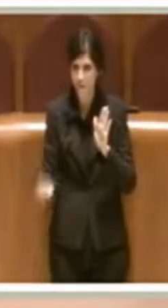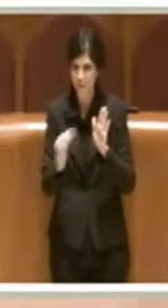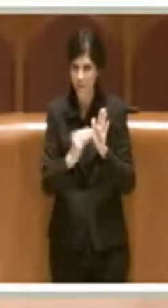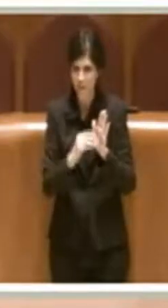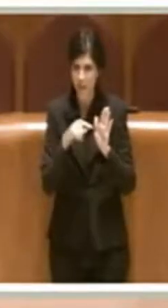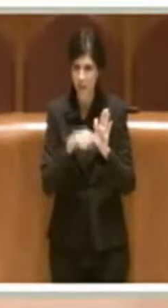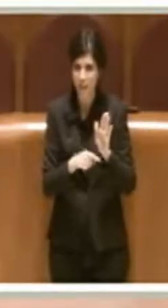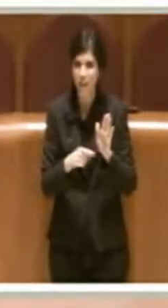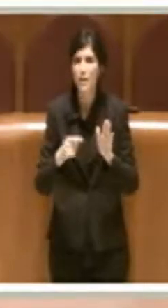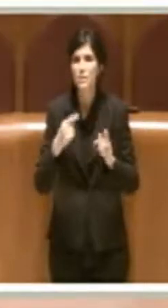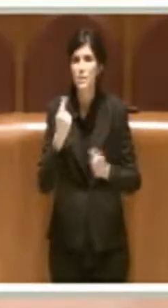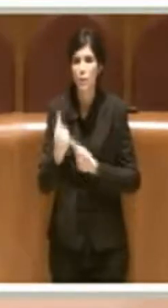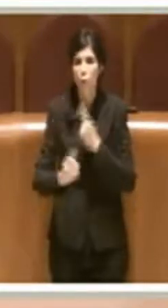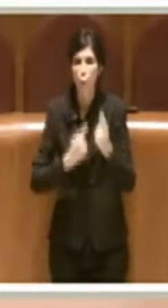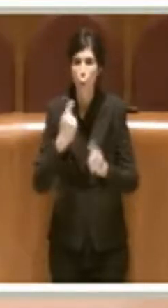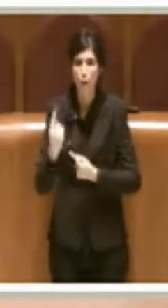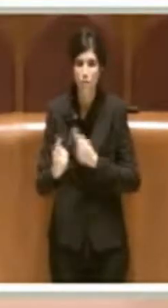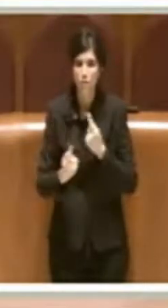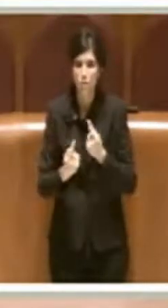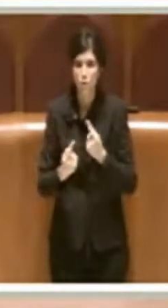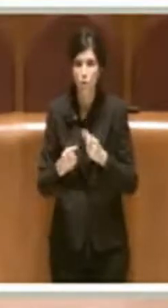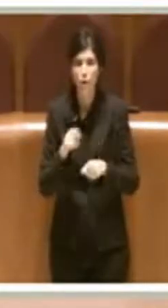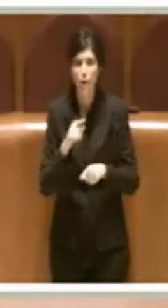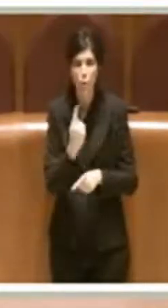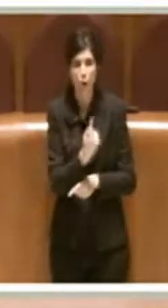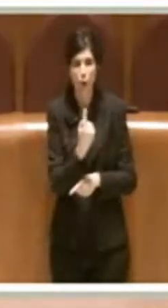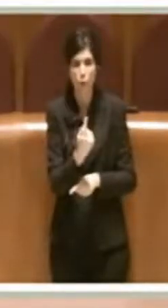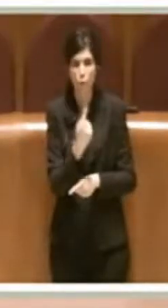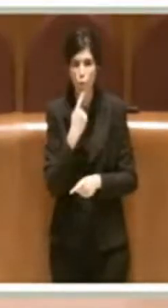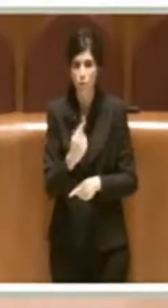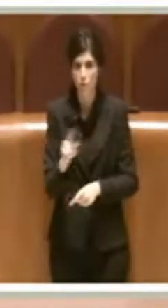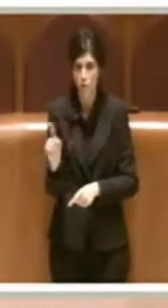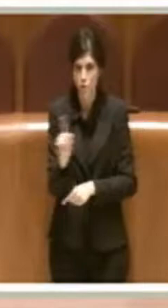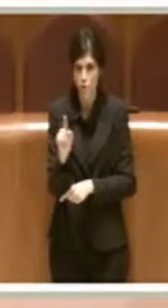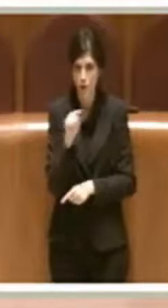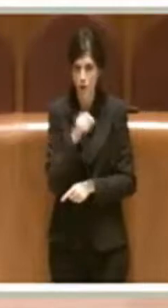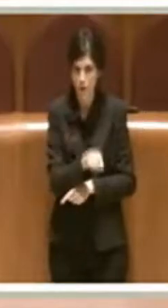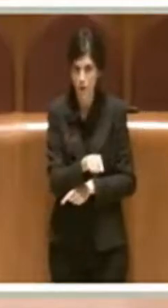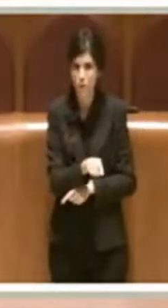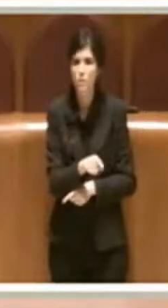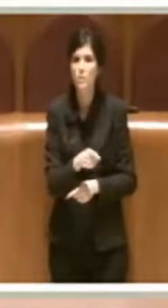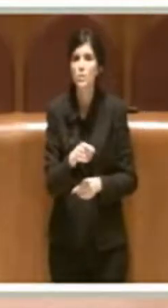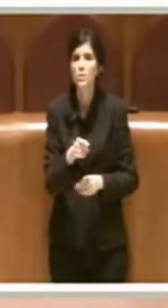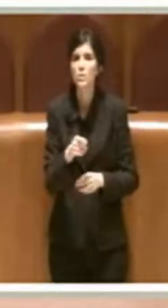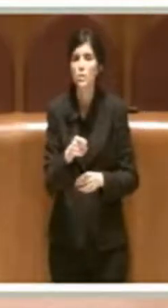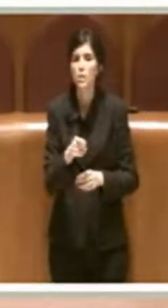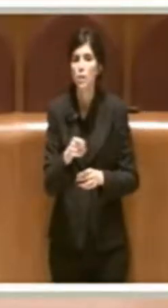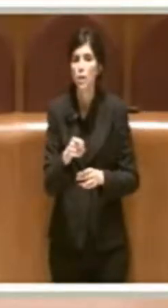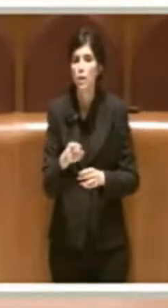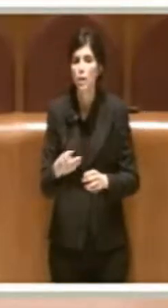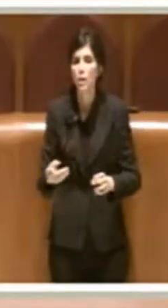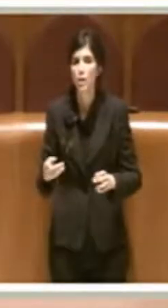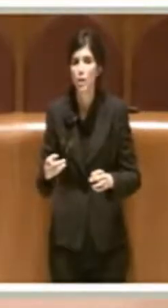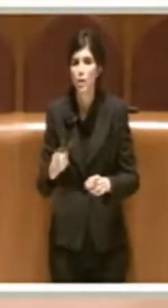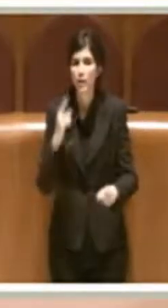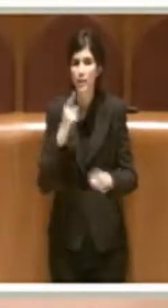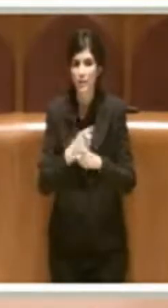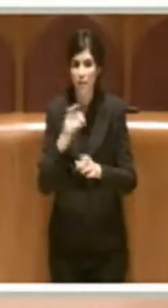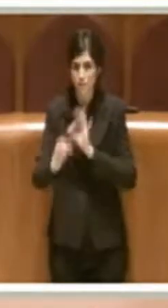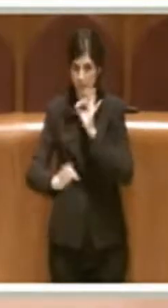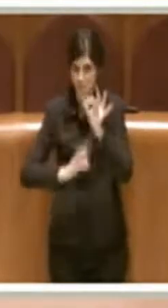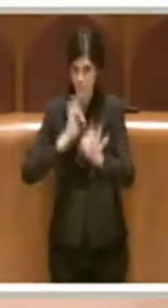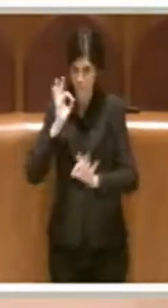disponibilità delle strutture sarà necessario che quest'ultimo sia dettagliatamente motivato e riconducibile all'attività scolastica.